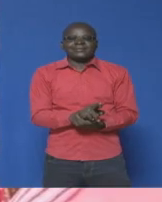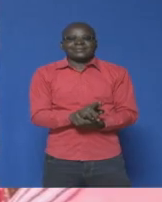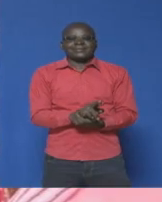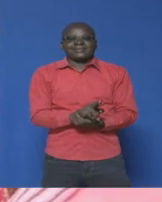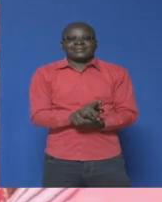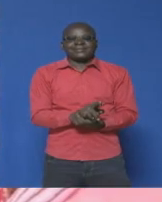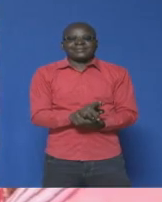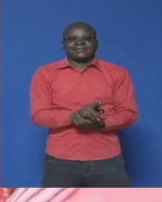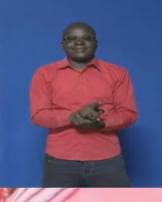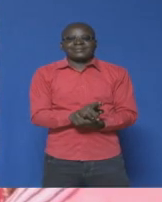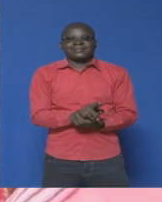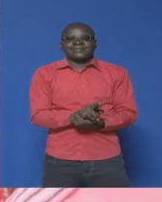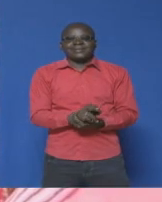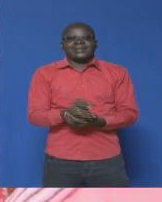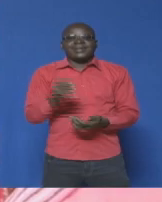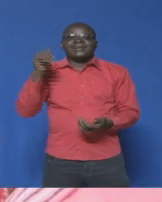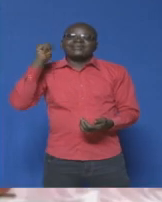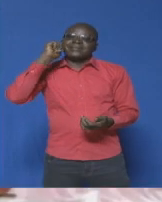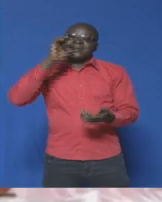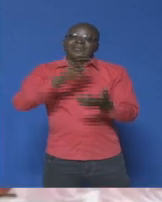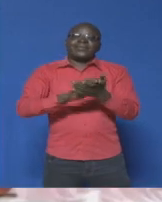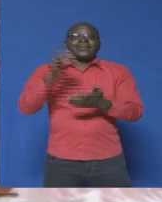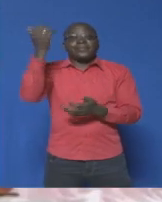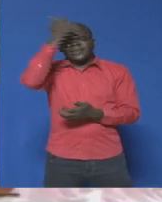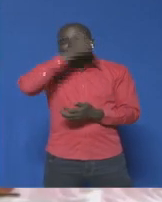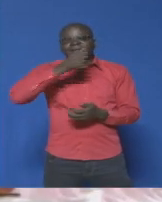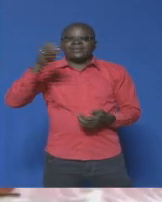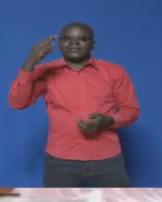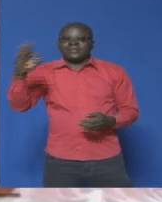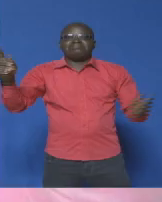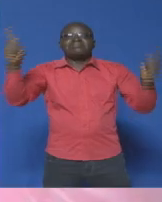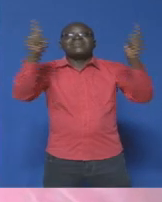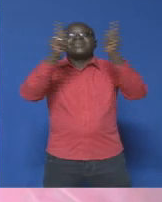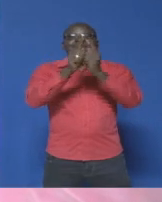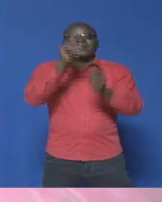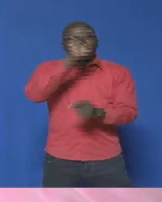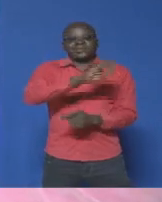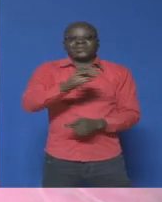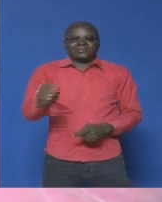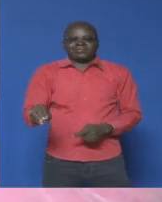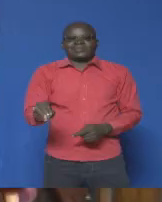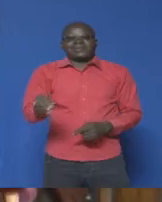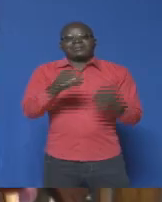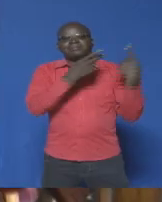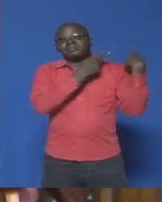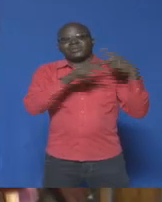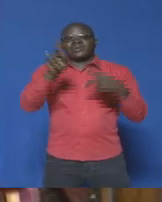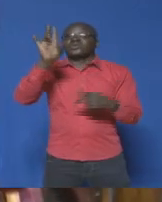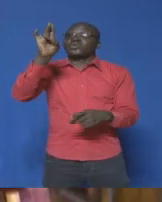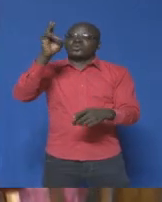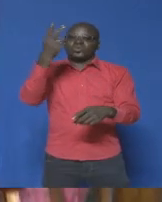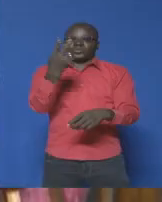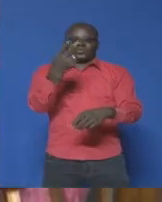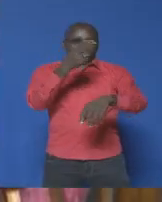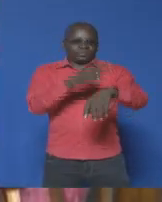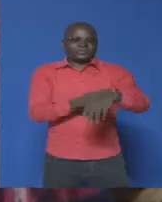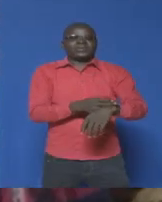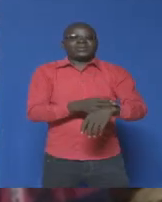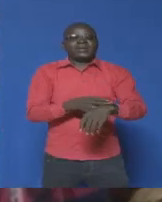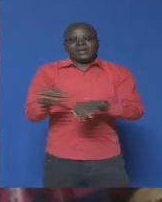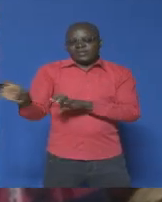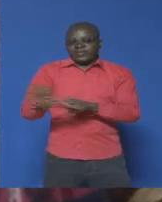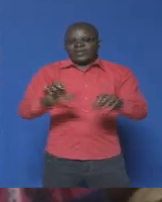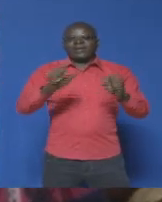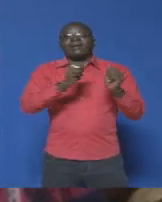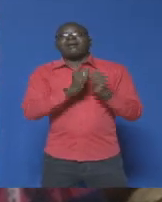Les sages femmes d'Afrique francophone réunis à Ouagadougou. Pendant 72 heures, elles vont mener ensemble la